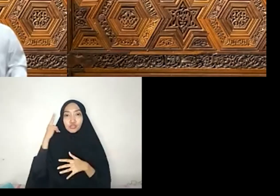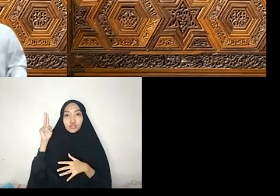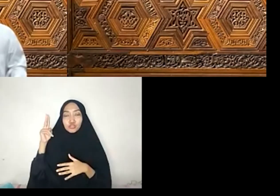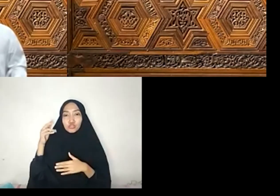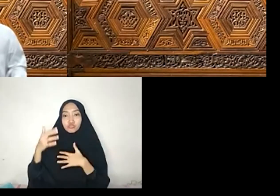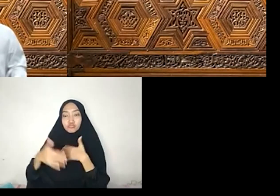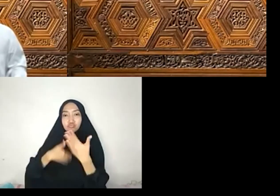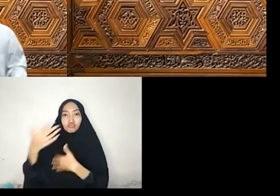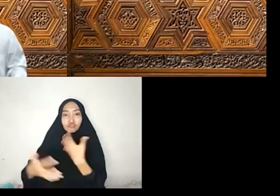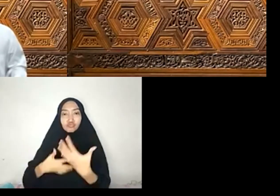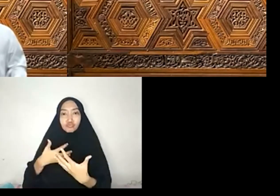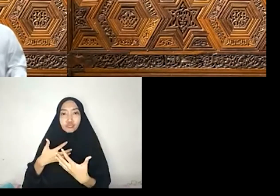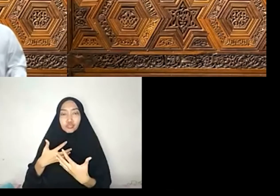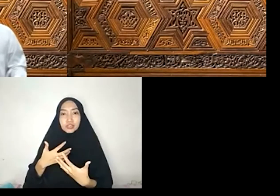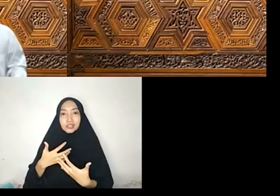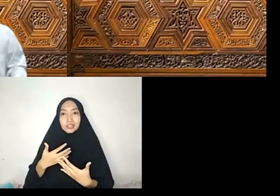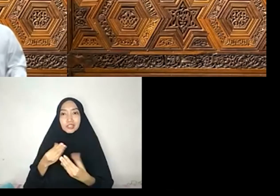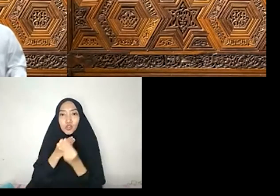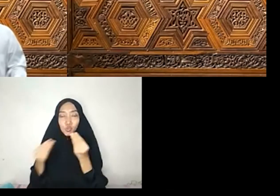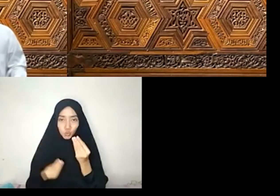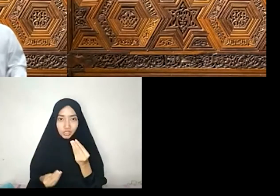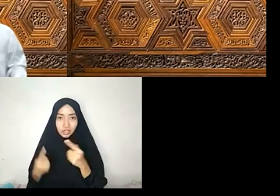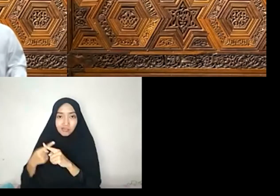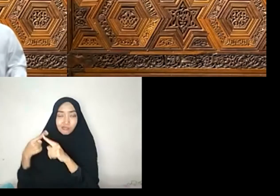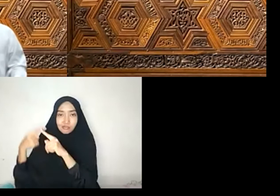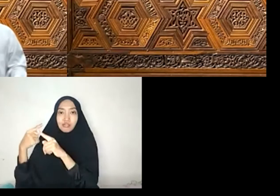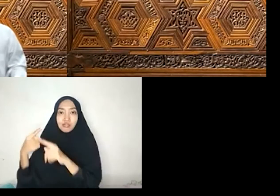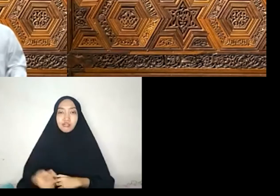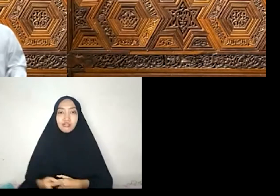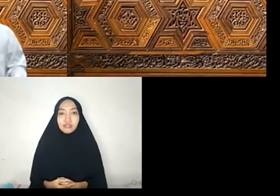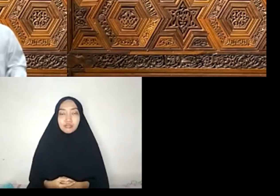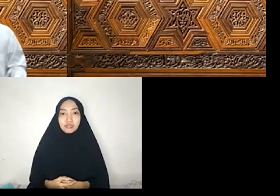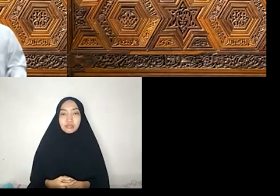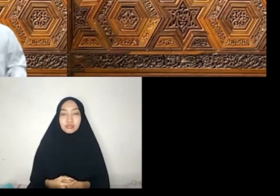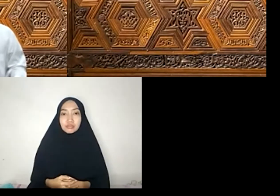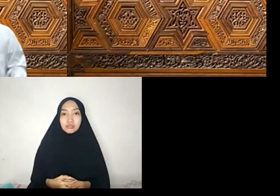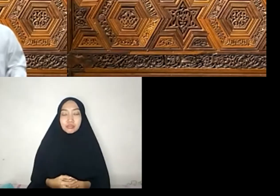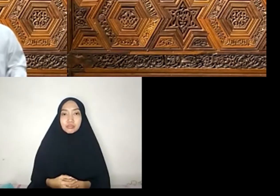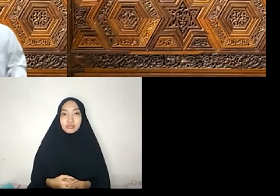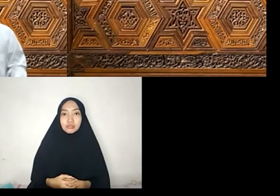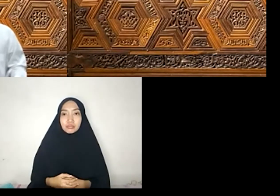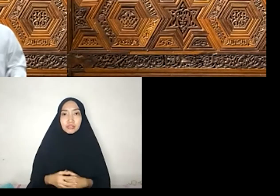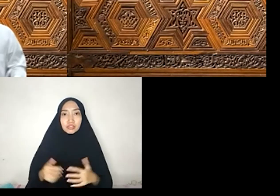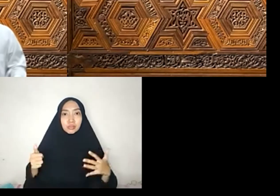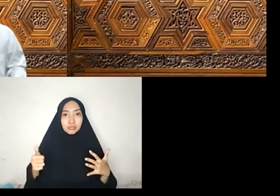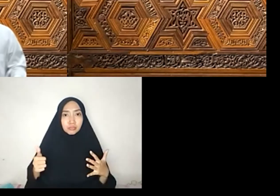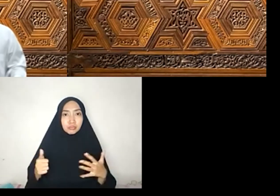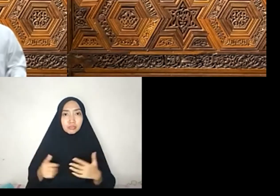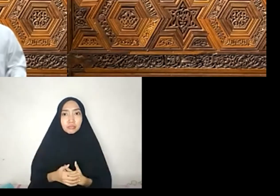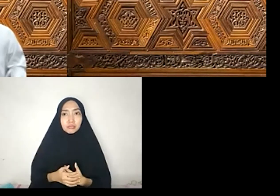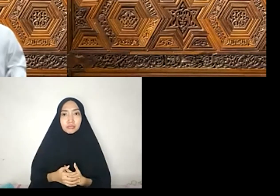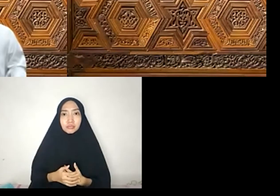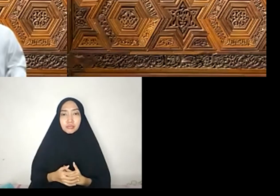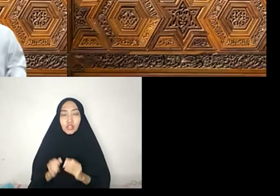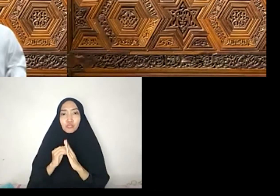Hifdu al-nasil wal-tanasul Dan yang keenam adalah Hak kemuliaan